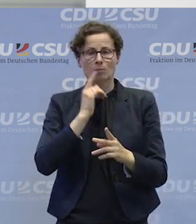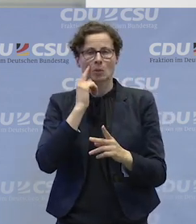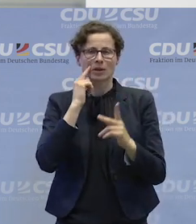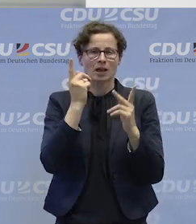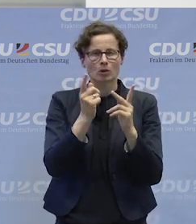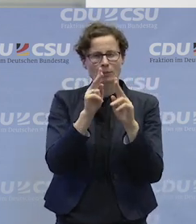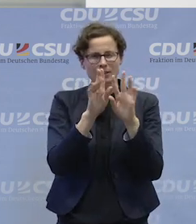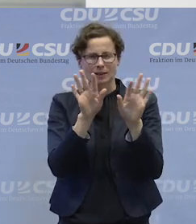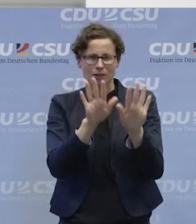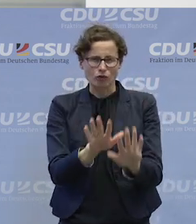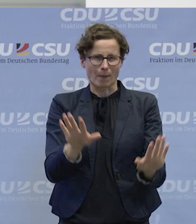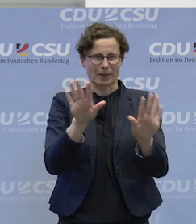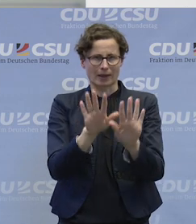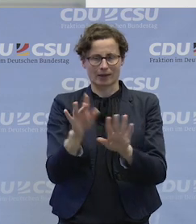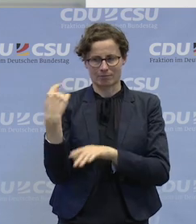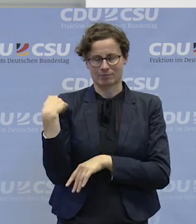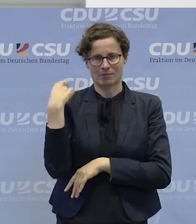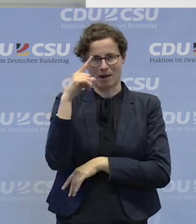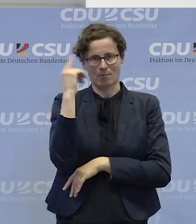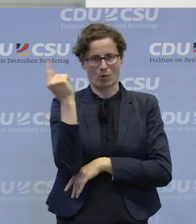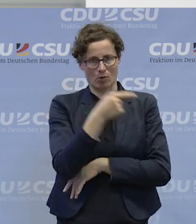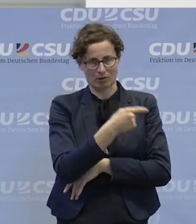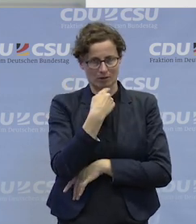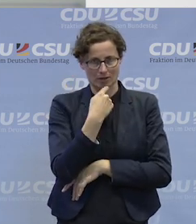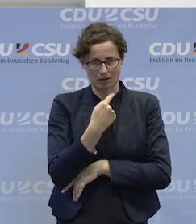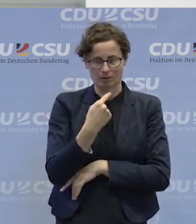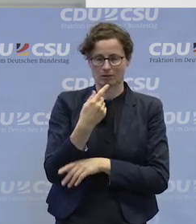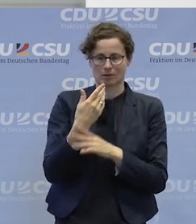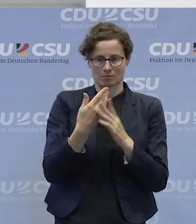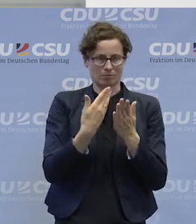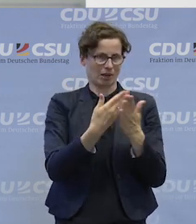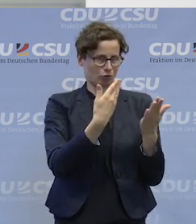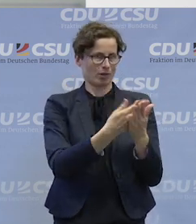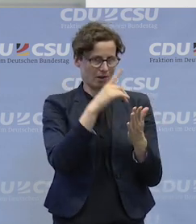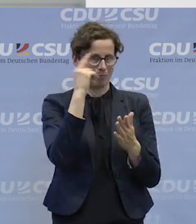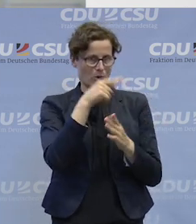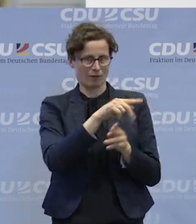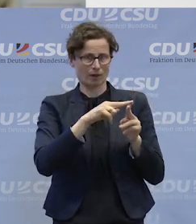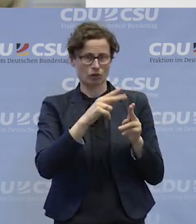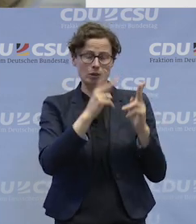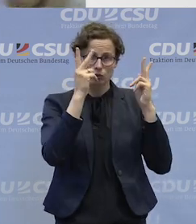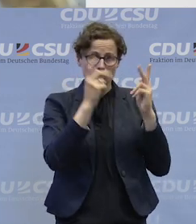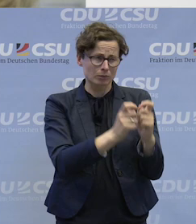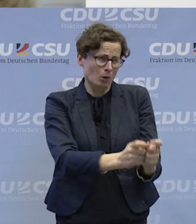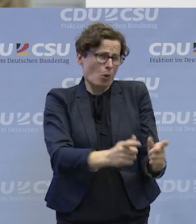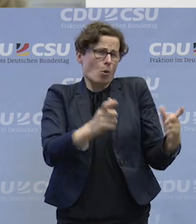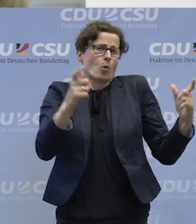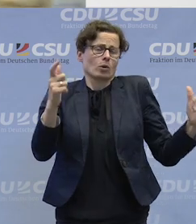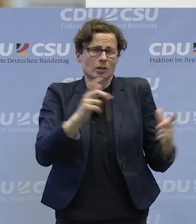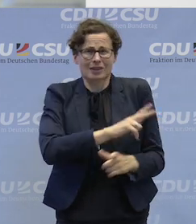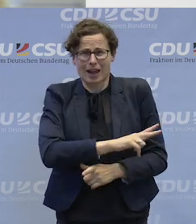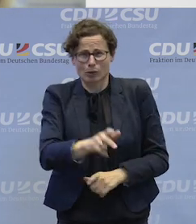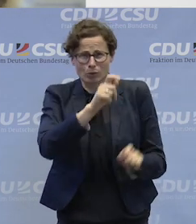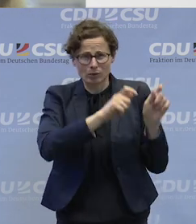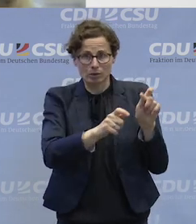geht. Der Kollege aus Hamburg hat gesagt, an dem Beispiel der Hamburger Werkstatt, ist die größte Werkstatt in Deutschland. Das ist klar. Es gibt